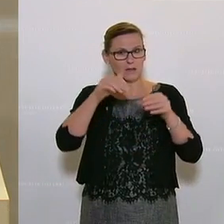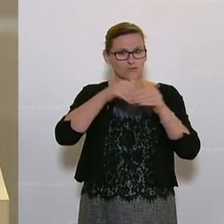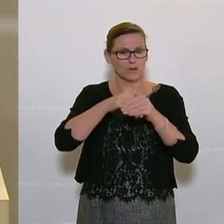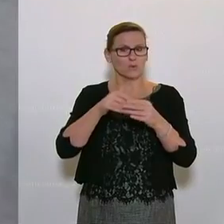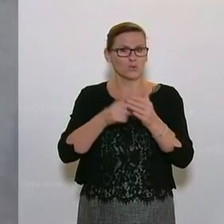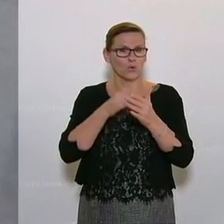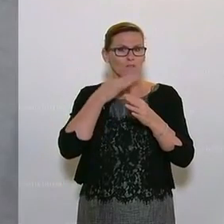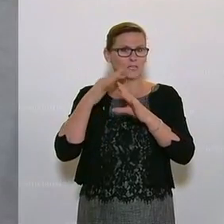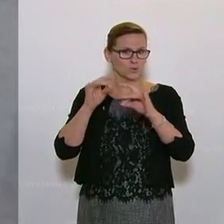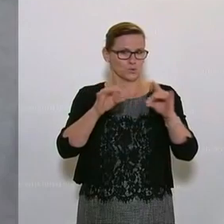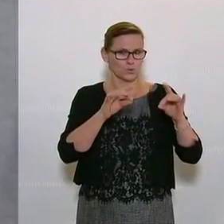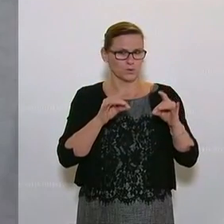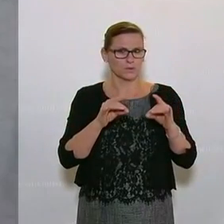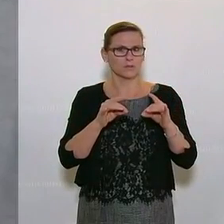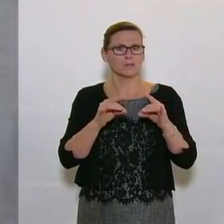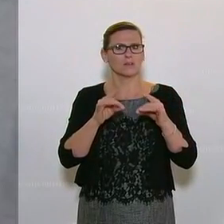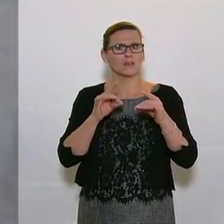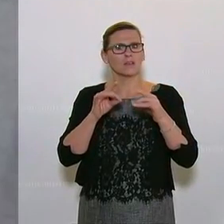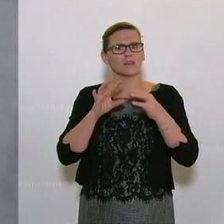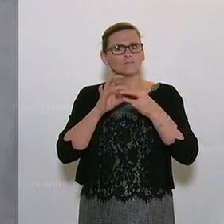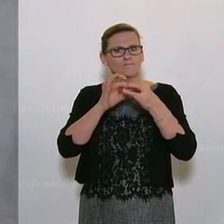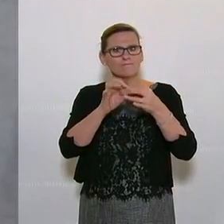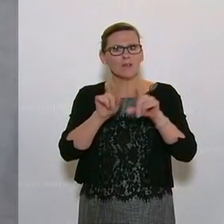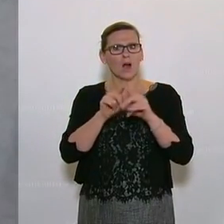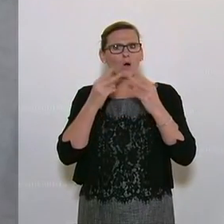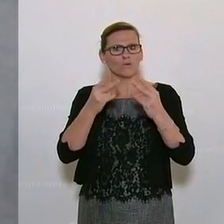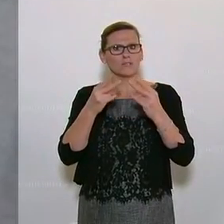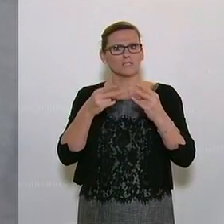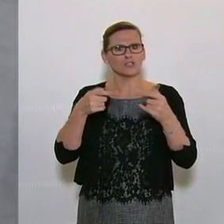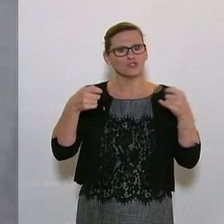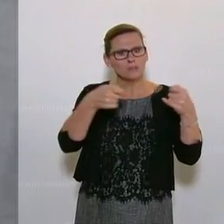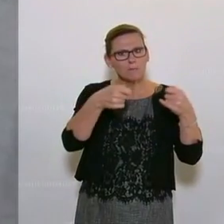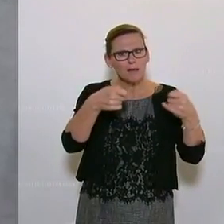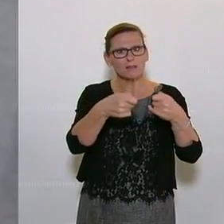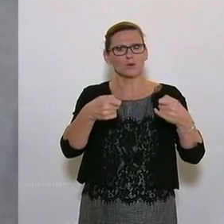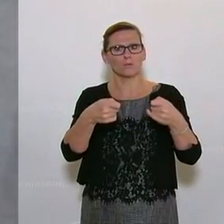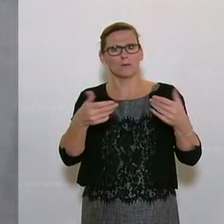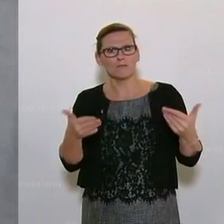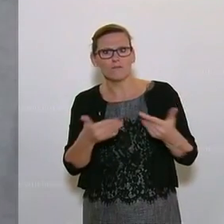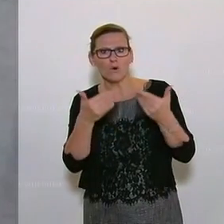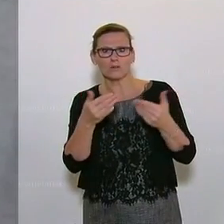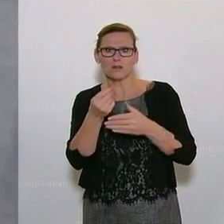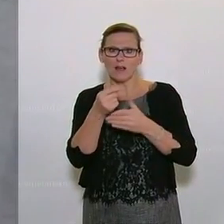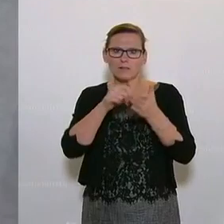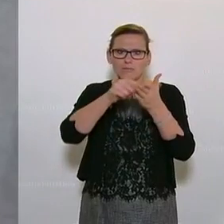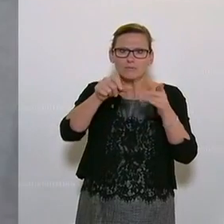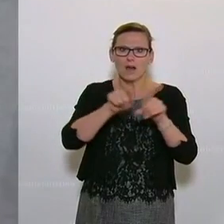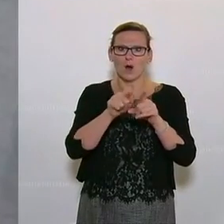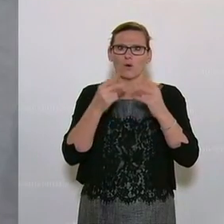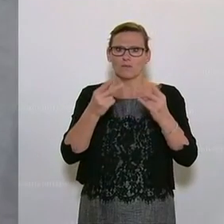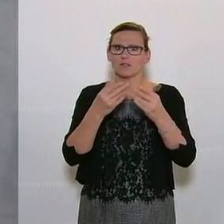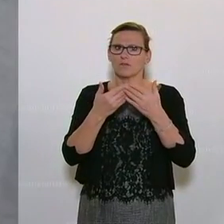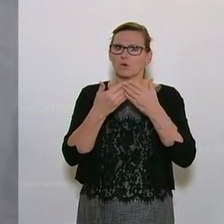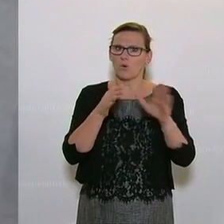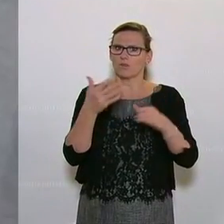Wichtig ist uns in diesem Zusammenhang auch, dass die Stipendien und Fördermittel transparent vergeben werden, soweit es sich eben um